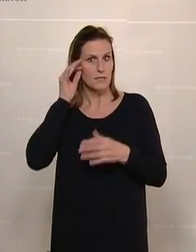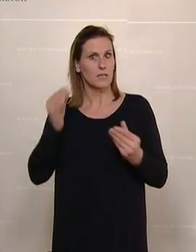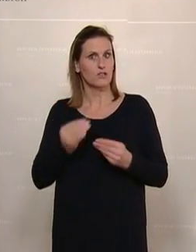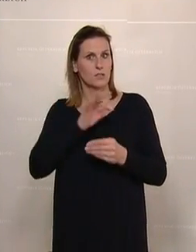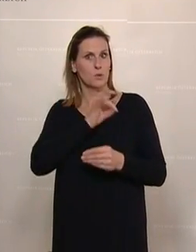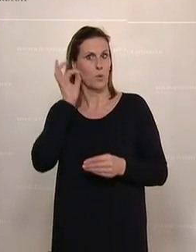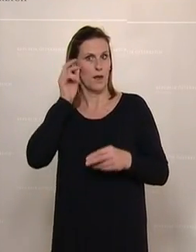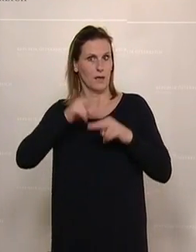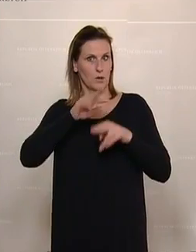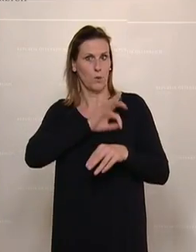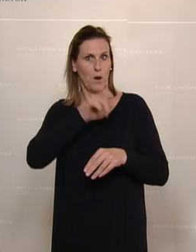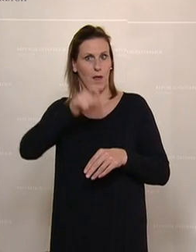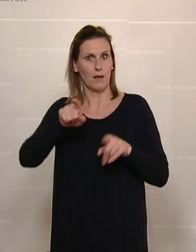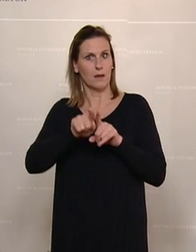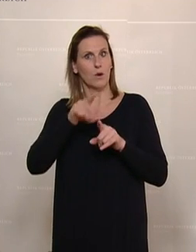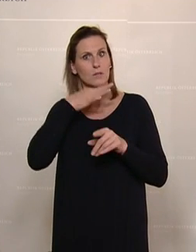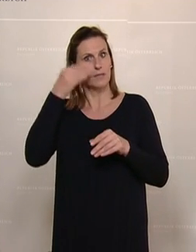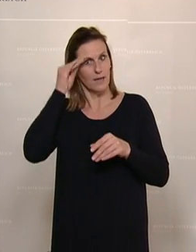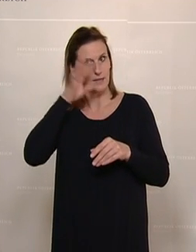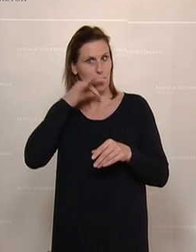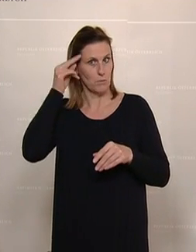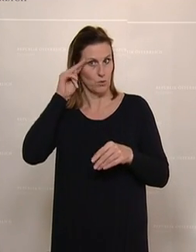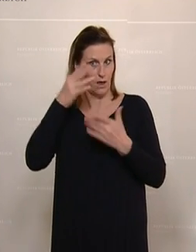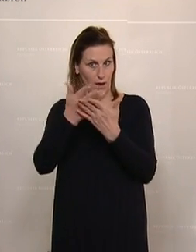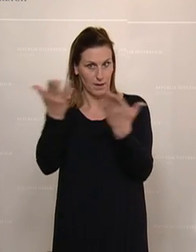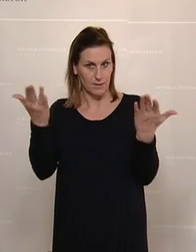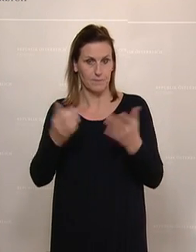geschätzte Kolleginnen und Kollegen, sehr geehrte Damen und Herren,